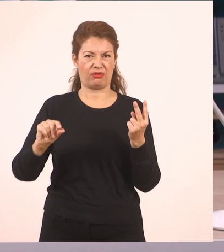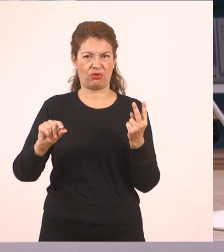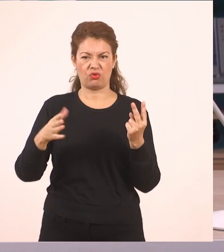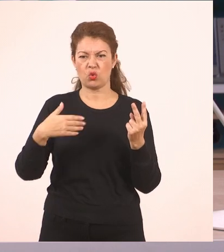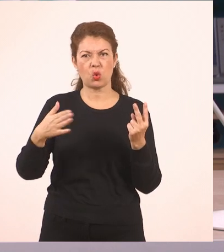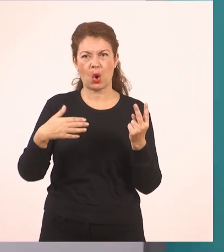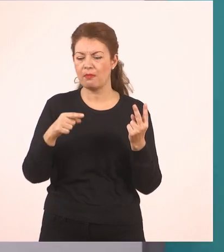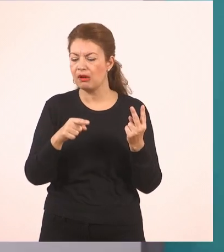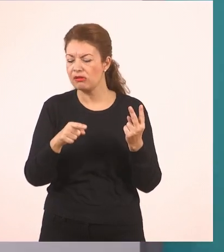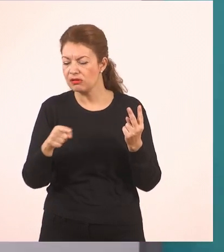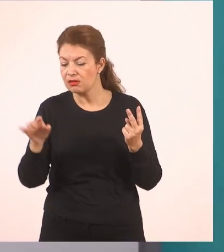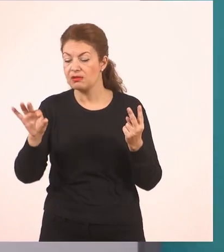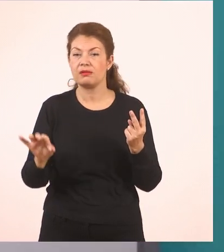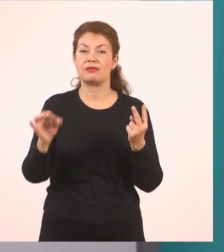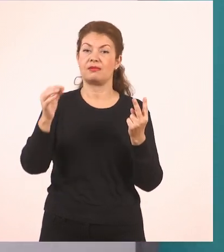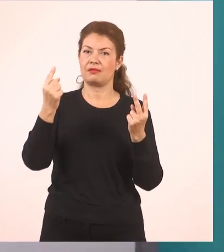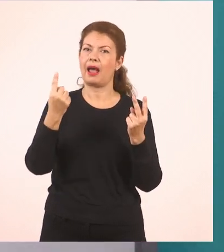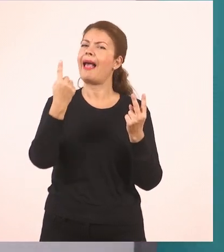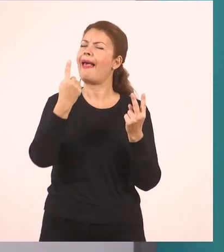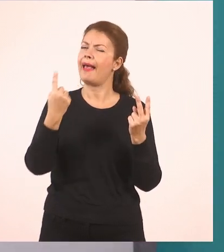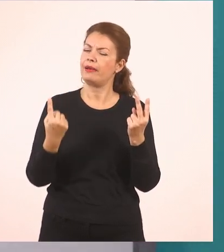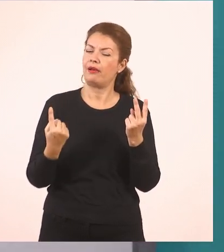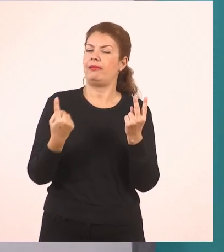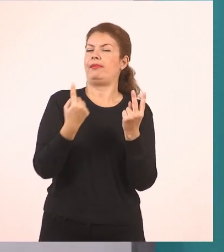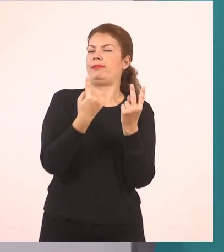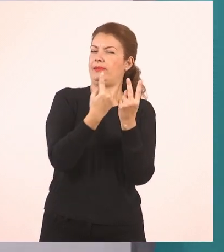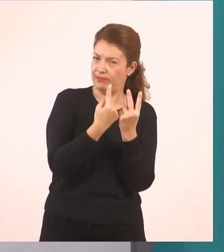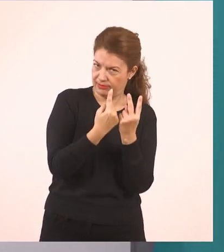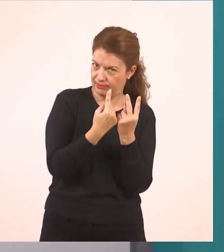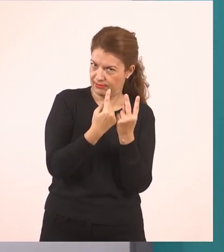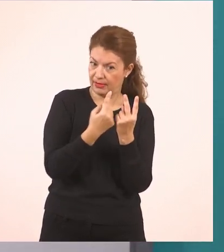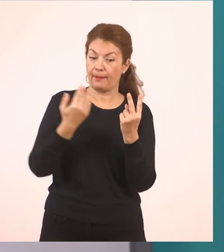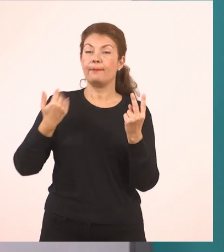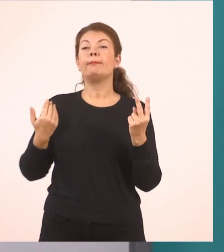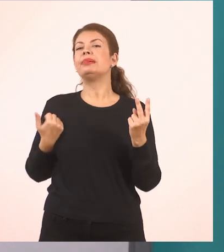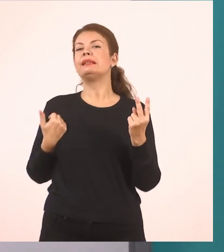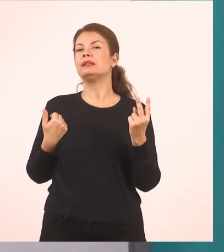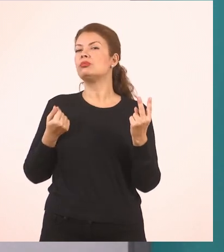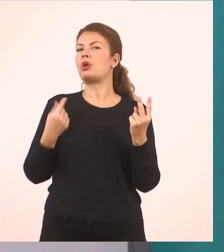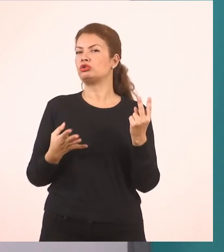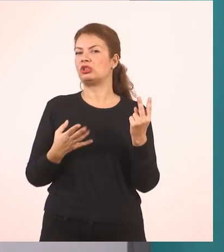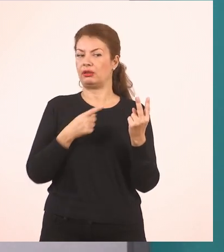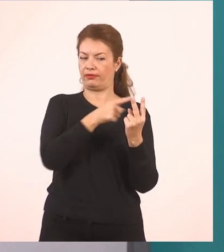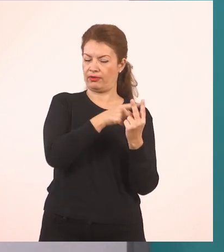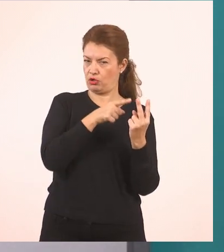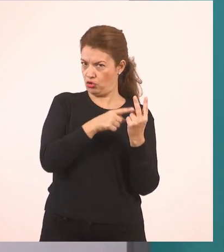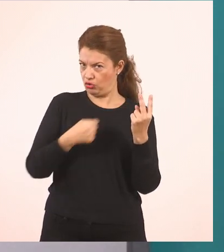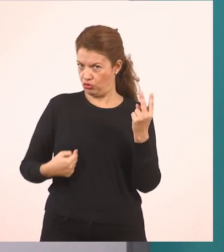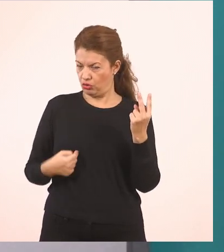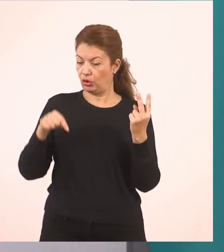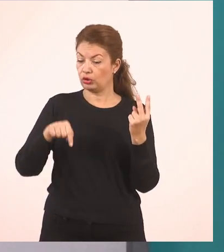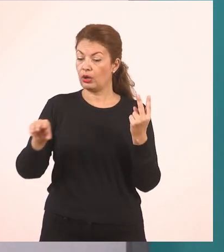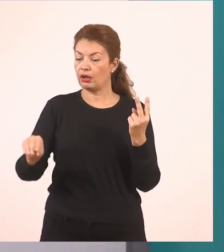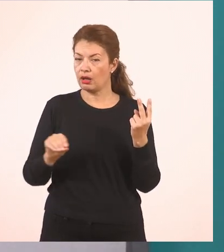θα ανέβω ένα παραπάνω. Είχα δύο, ένα, δύο, και